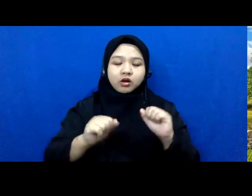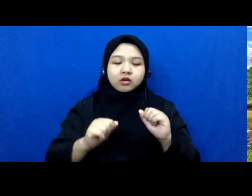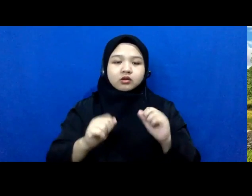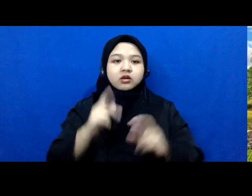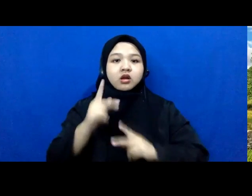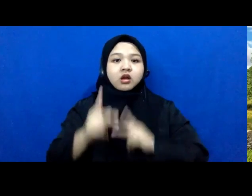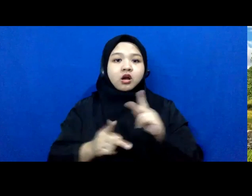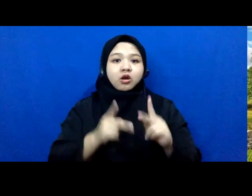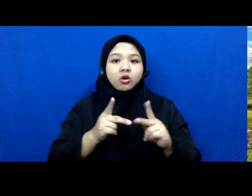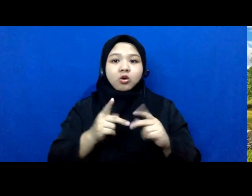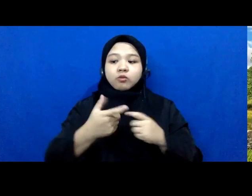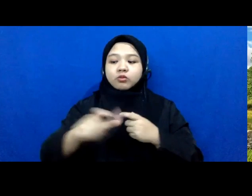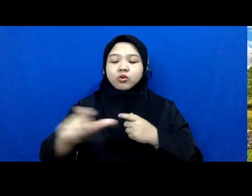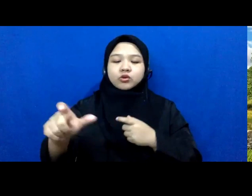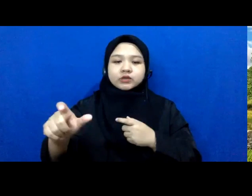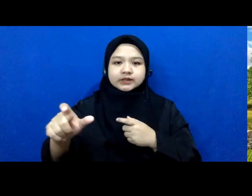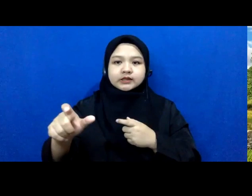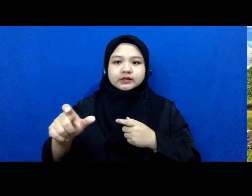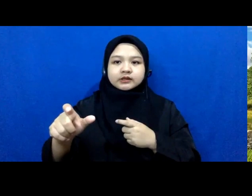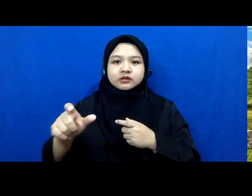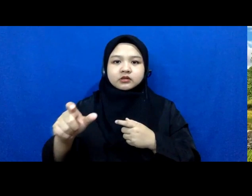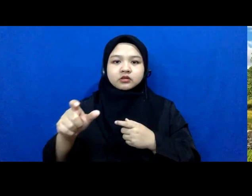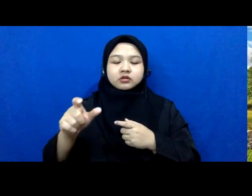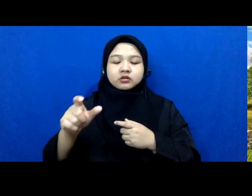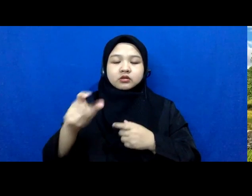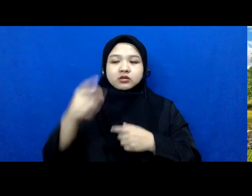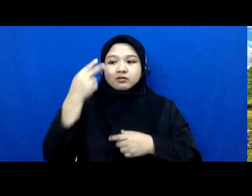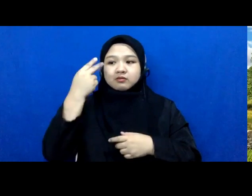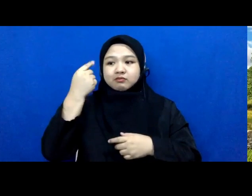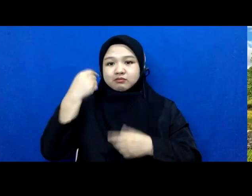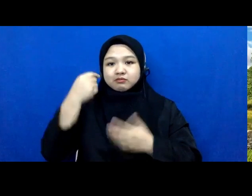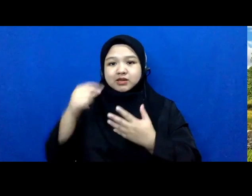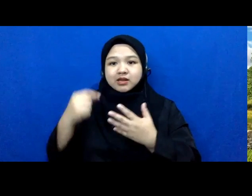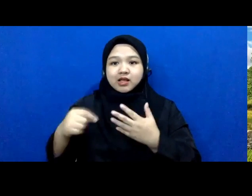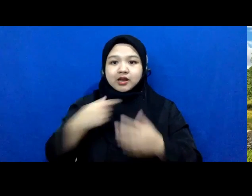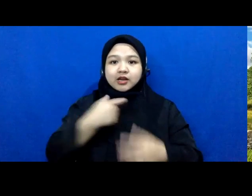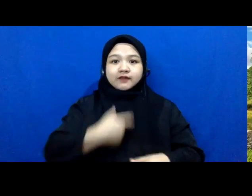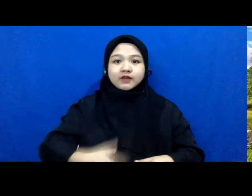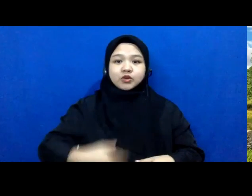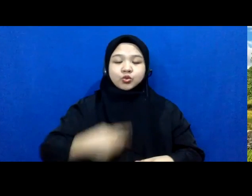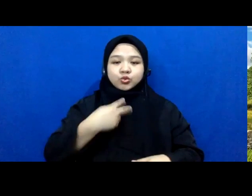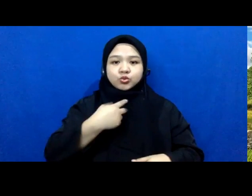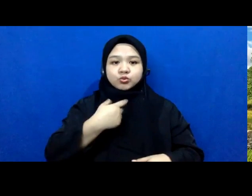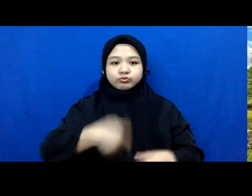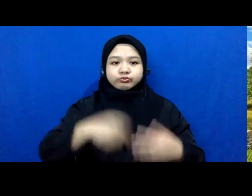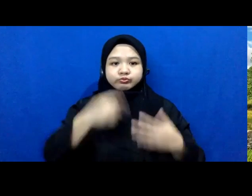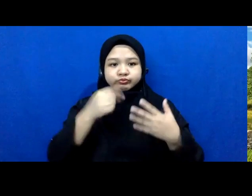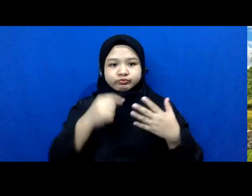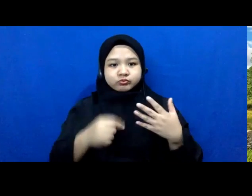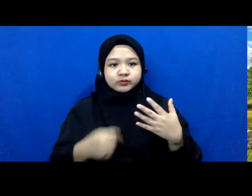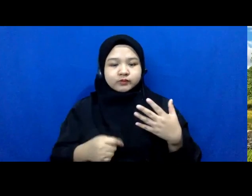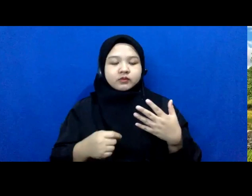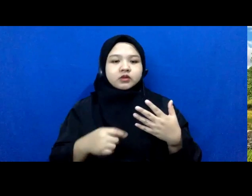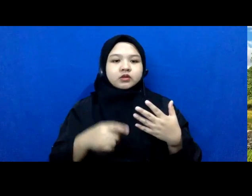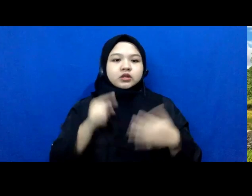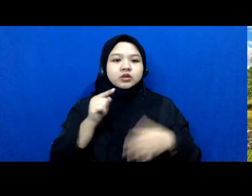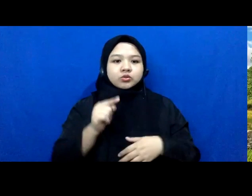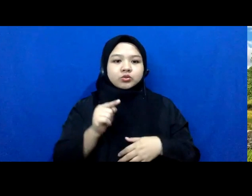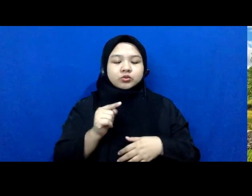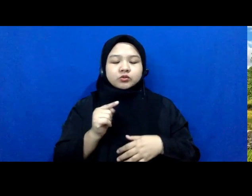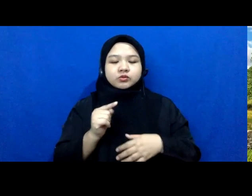proses penilaian individual yang diamanatkan PP39 2020 itu